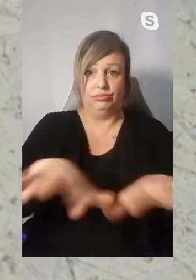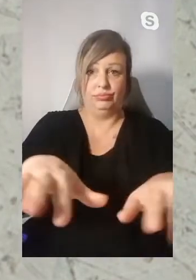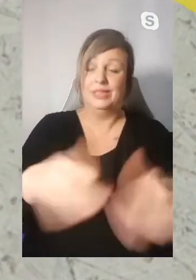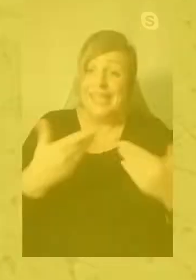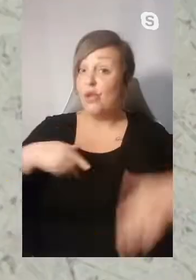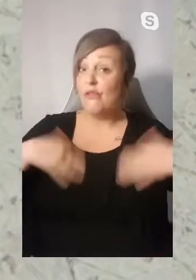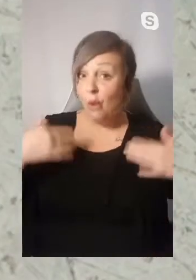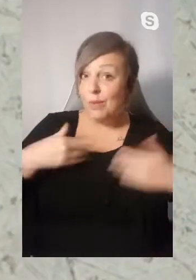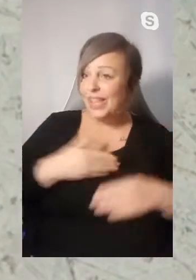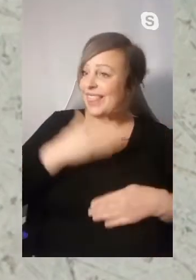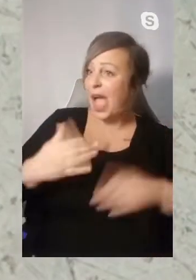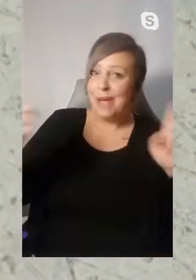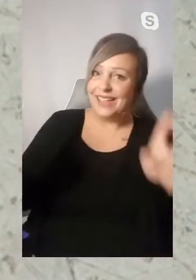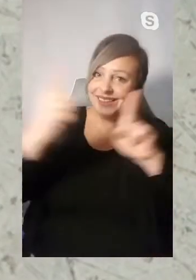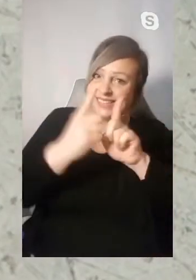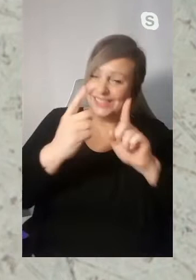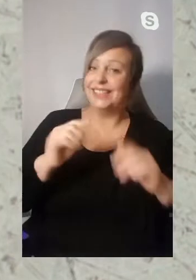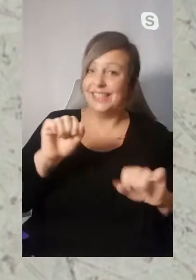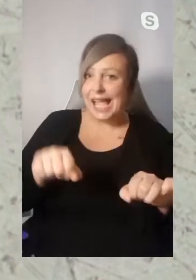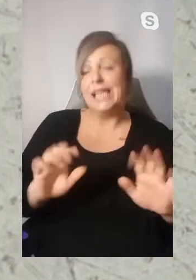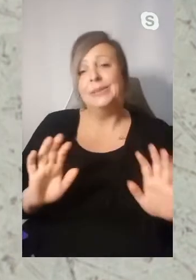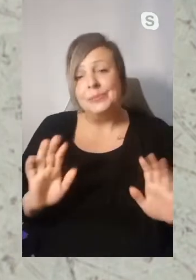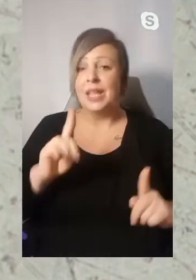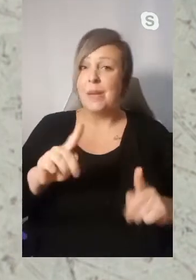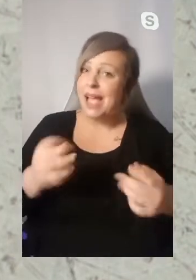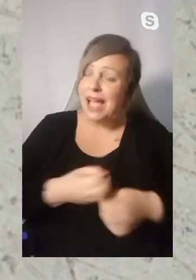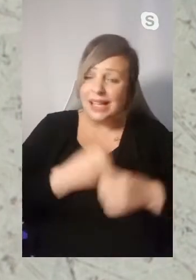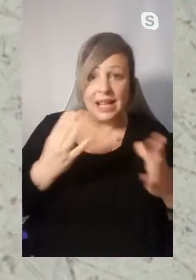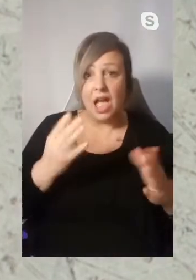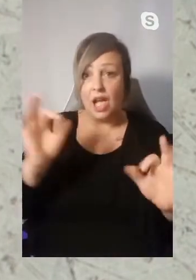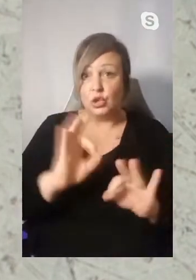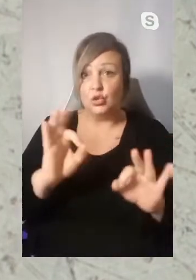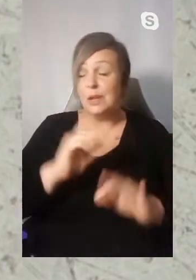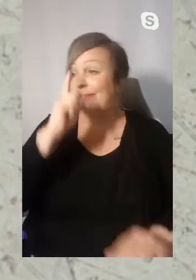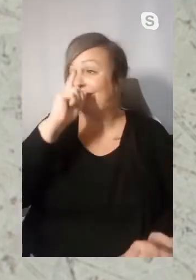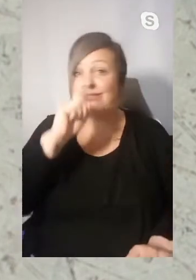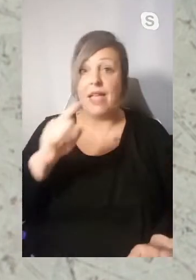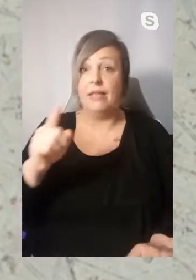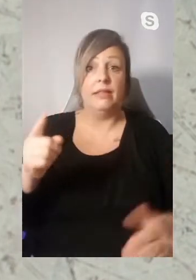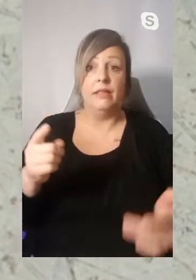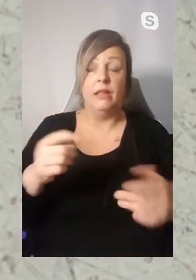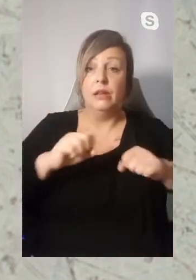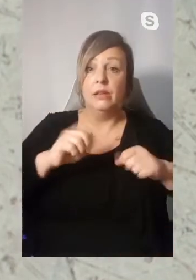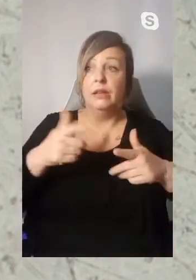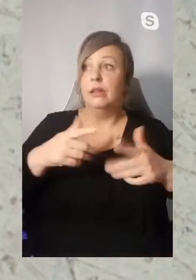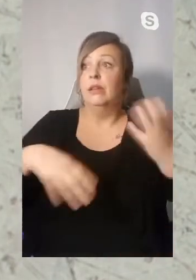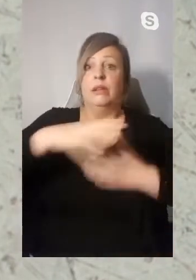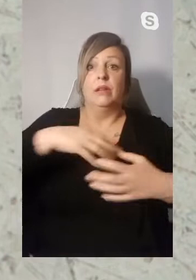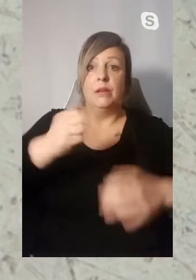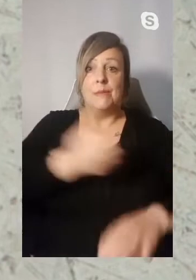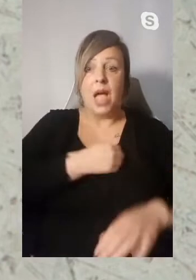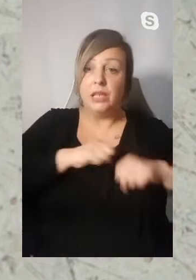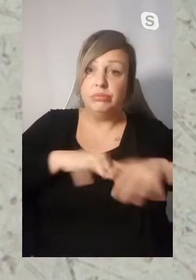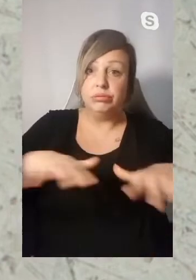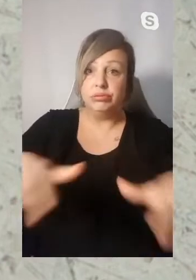vielleicht sogar eine dritte. Ich freue mich, wenn Nachbarn sich wieder begegnen können, aber natürlich wäre es völlig vertan, wenn jetzt einfach wieder große